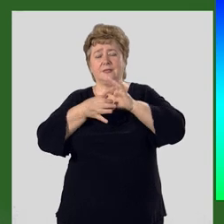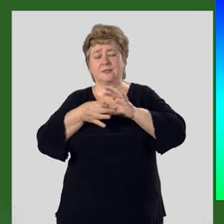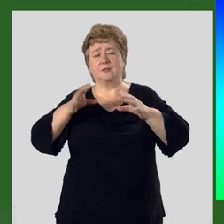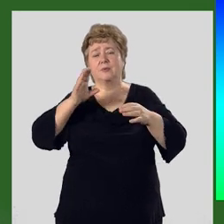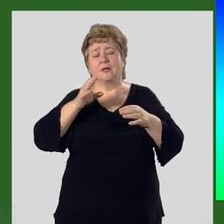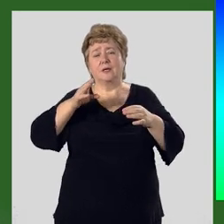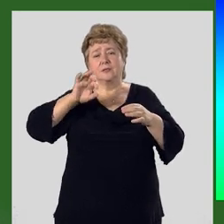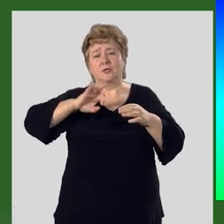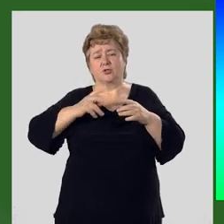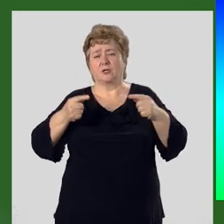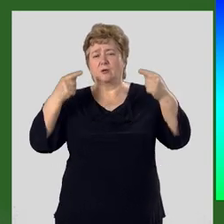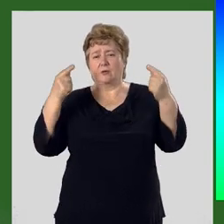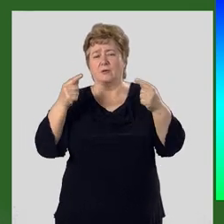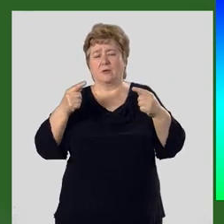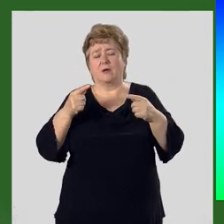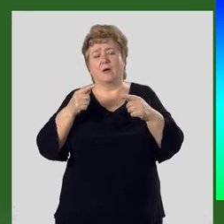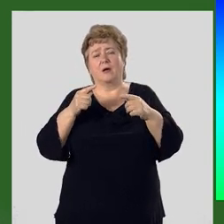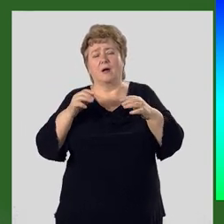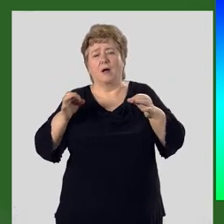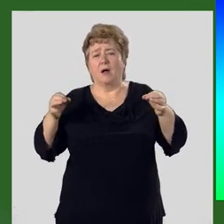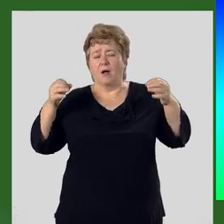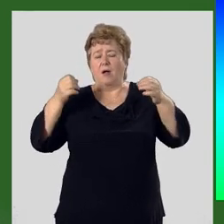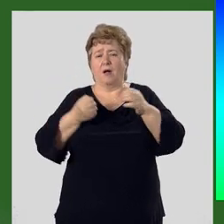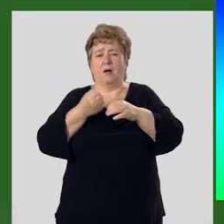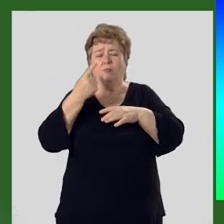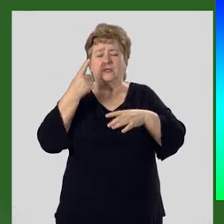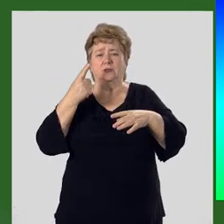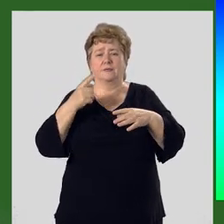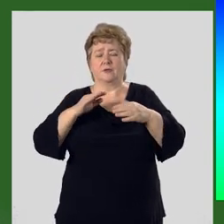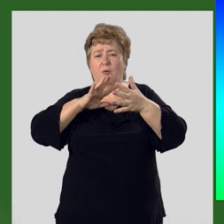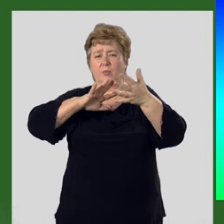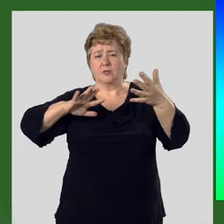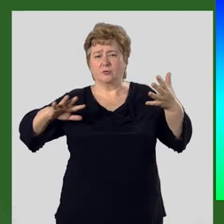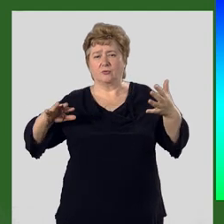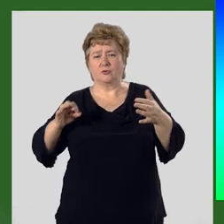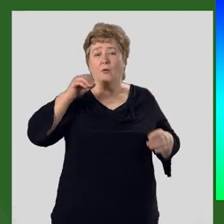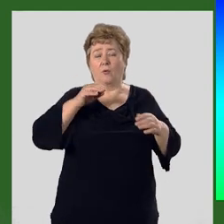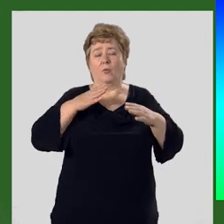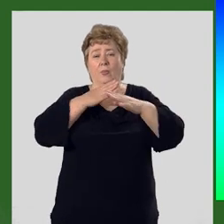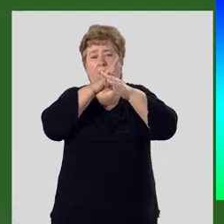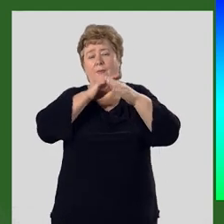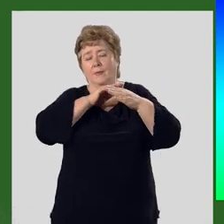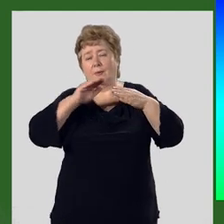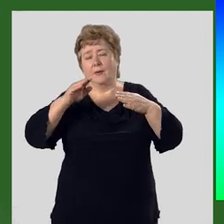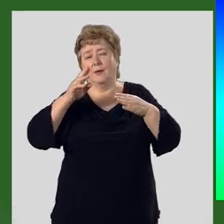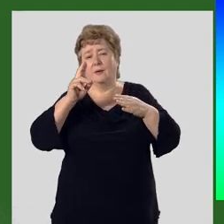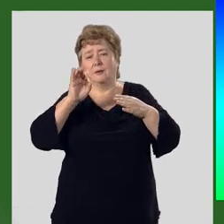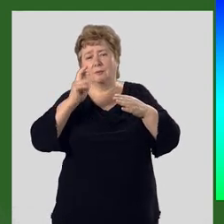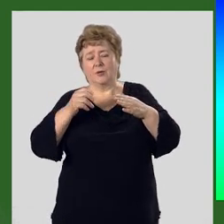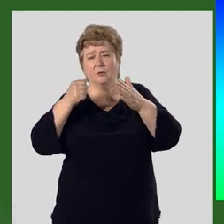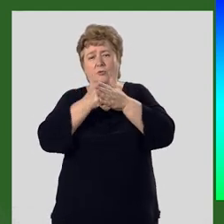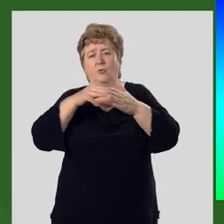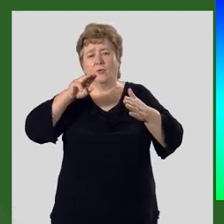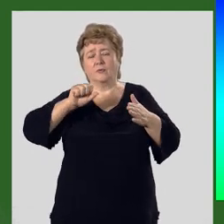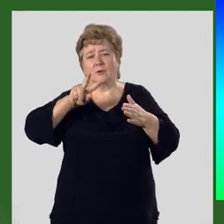Теньшаня – крупное антиклинальное образование. Протянувшиеся от хребта Китмень до